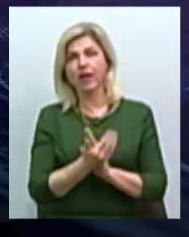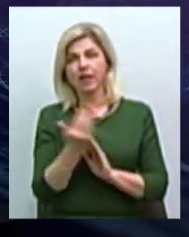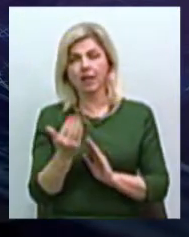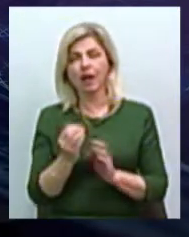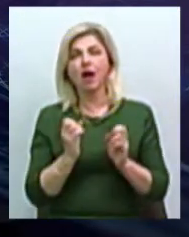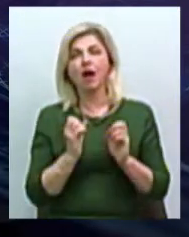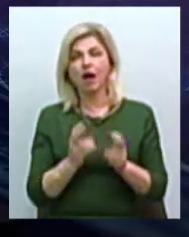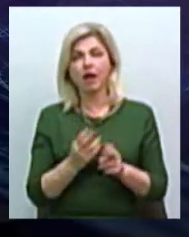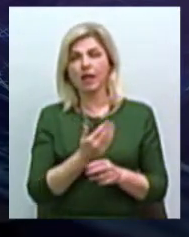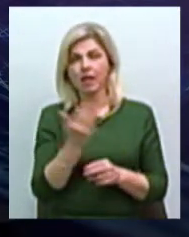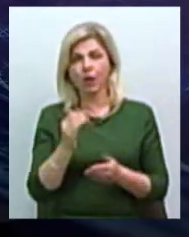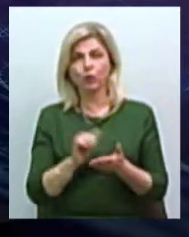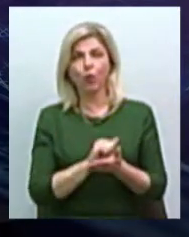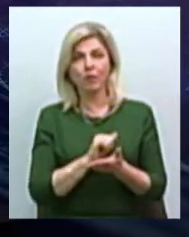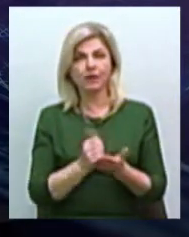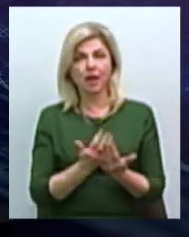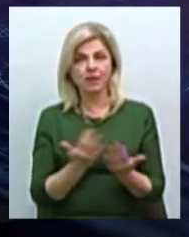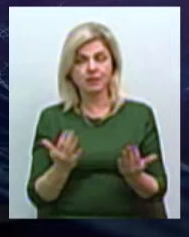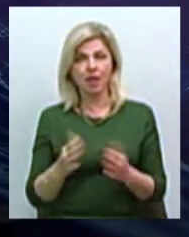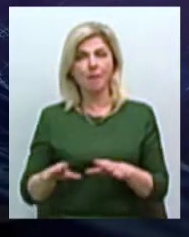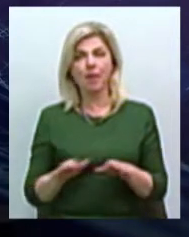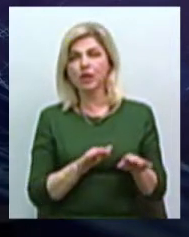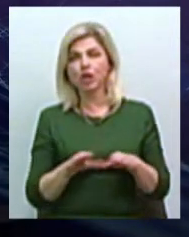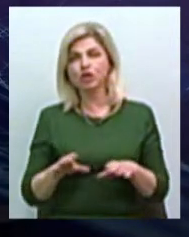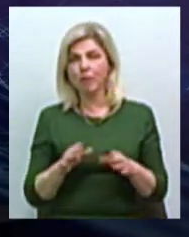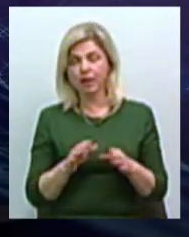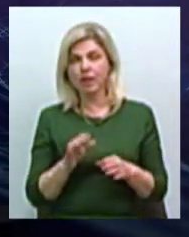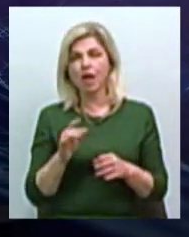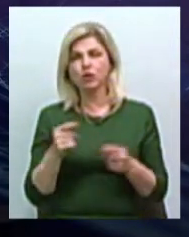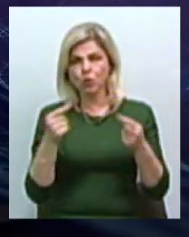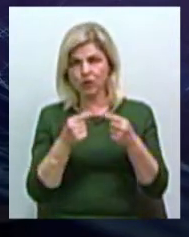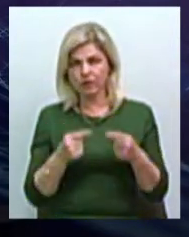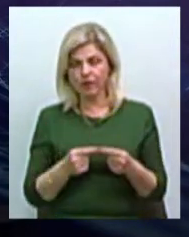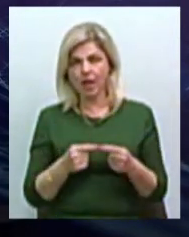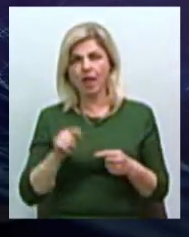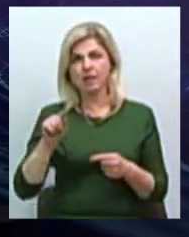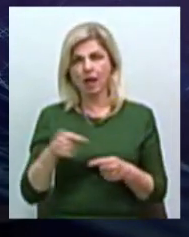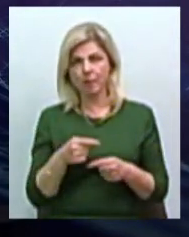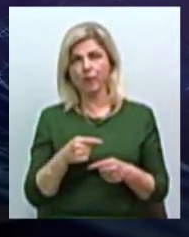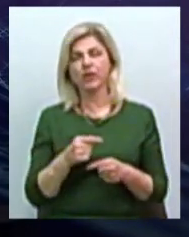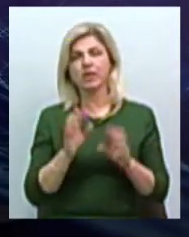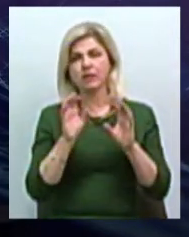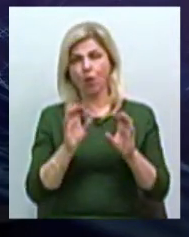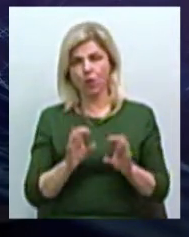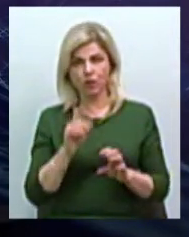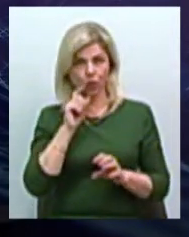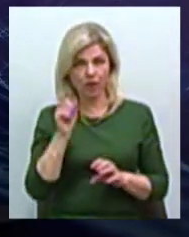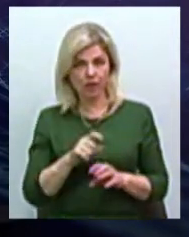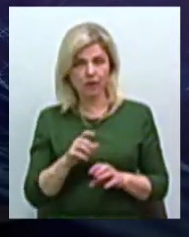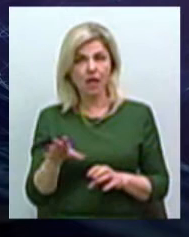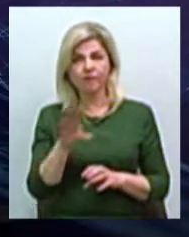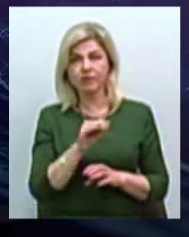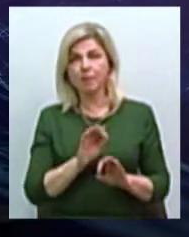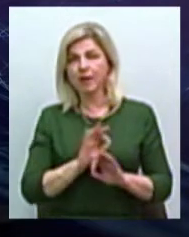документация, менеджмент соответствують требованиям національного законодательства в Україні. Ми все прекрасно знаємо, що